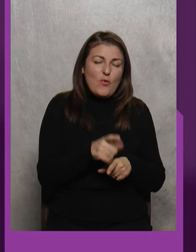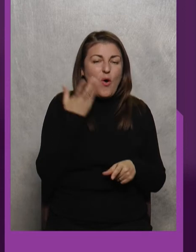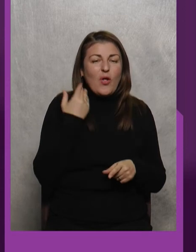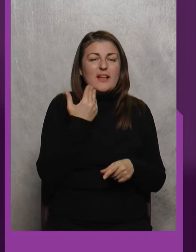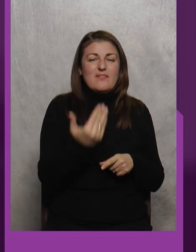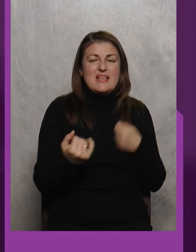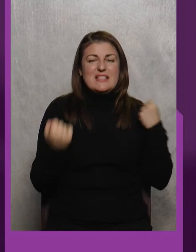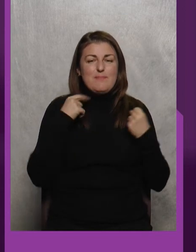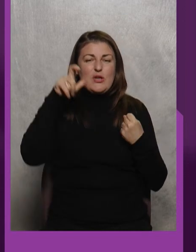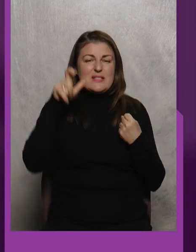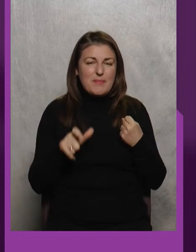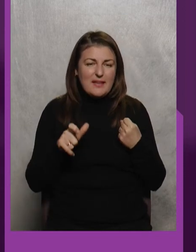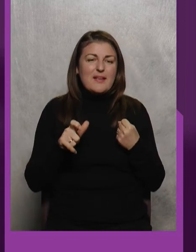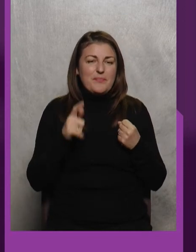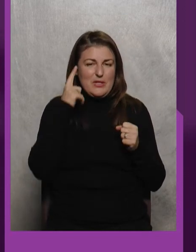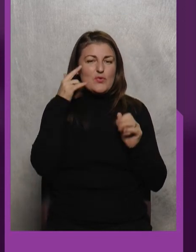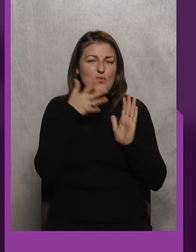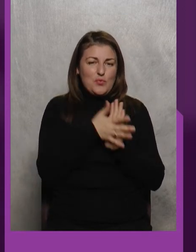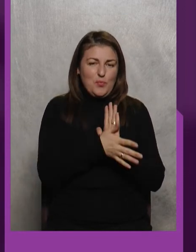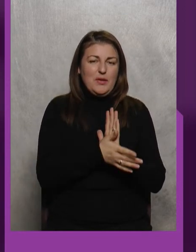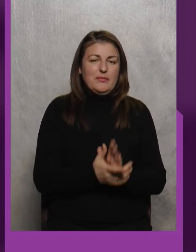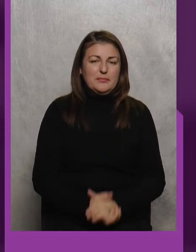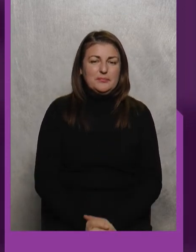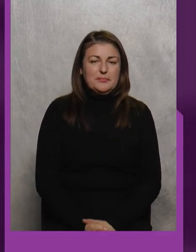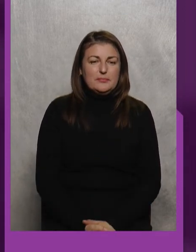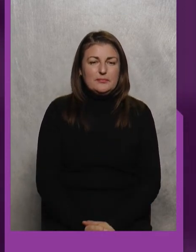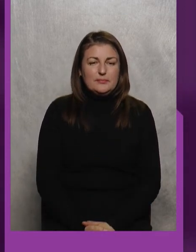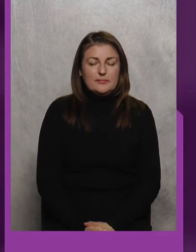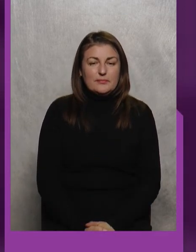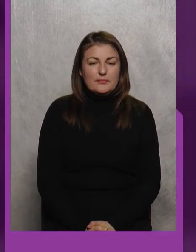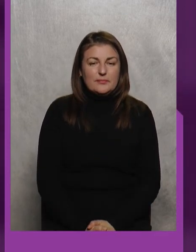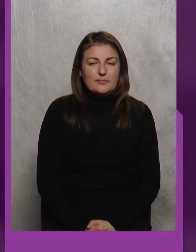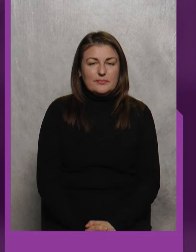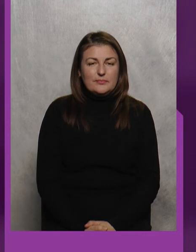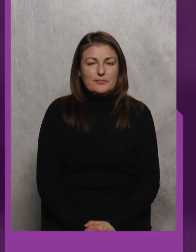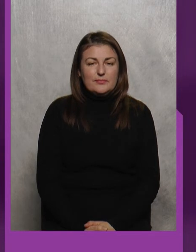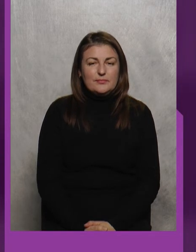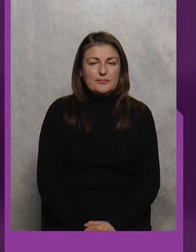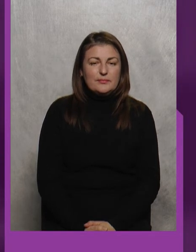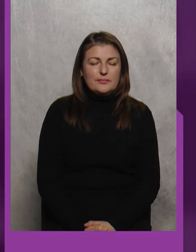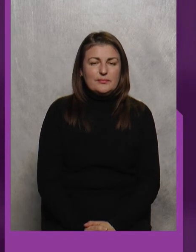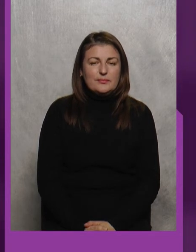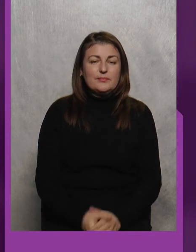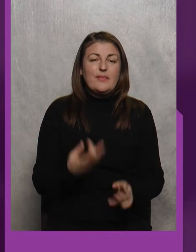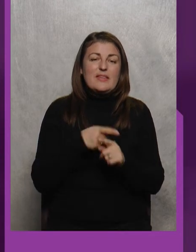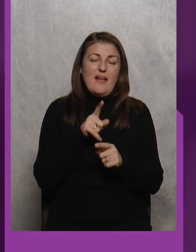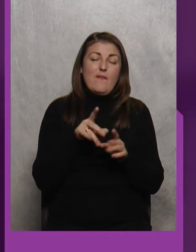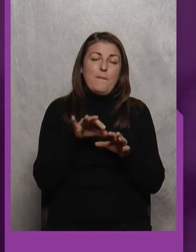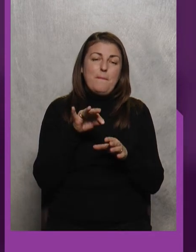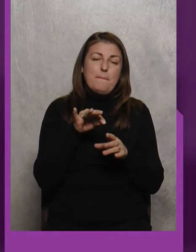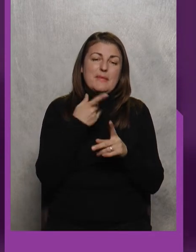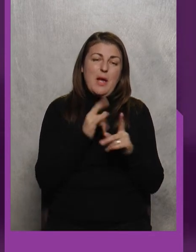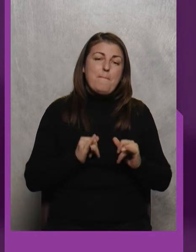твій спортсмен, зрозуміло Це буде виявлено переможець Це